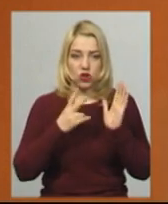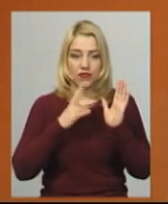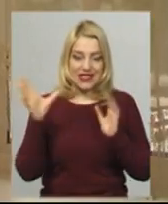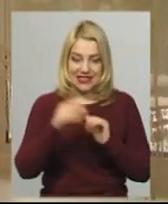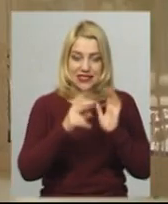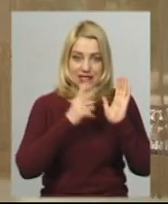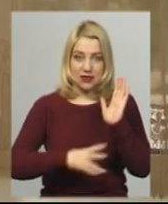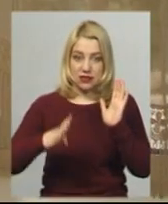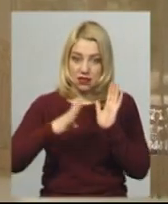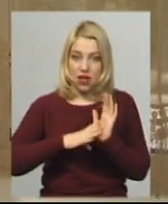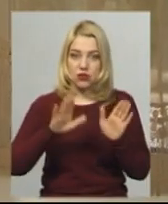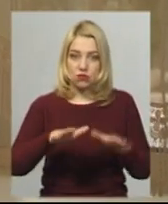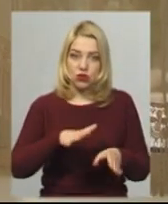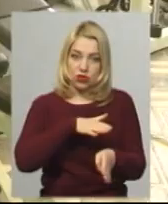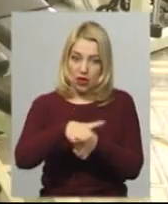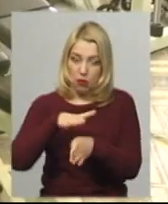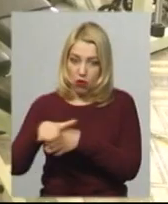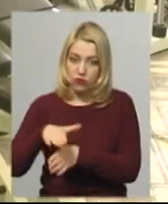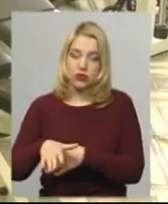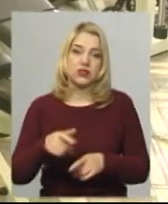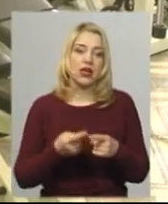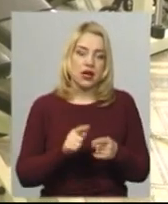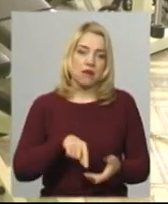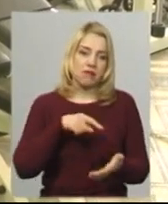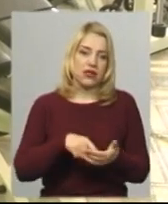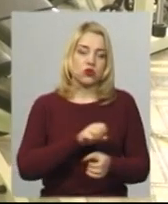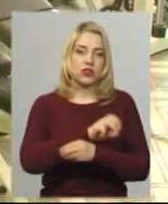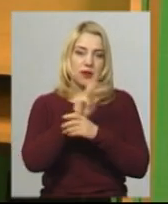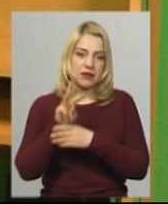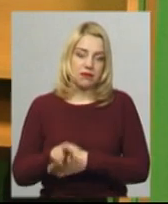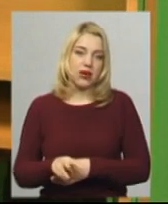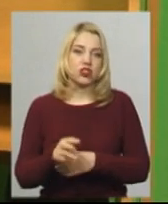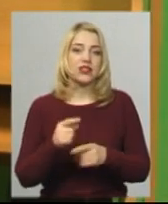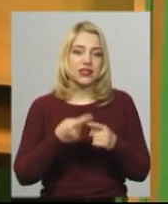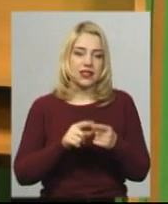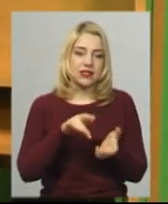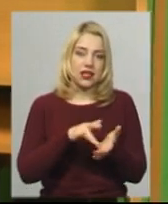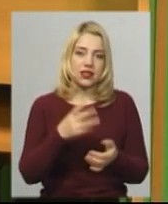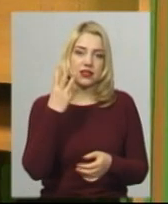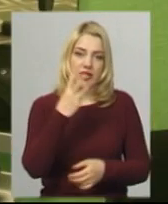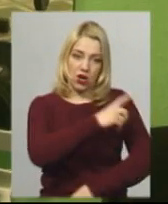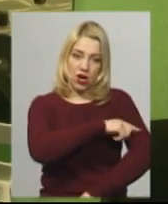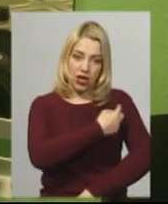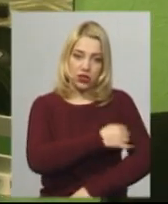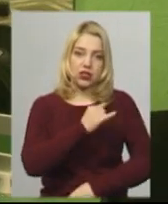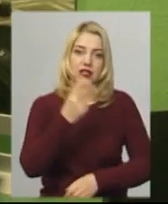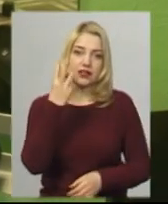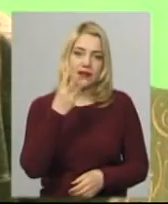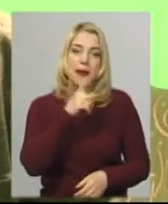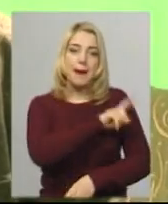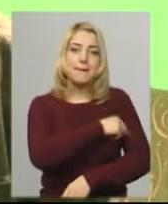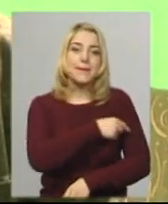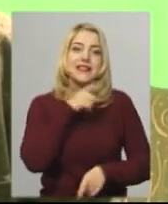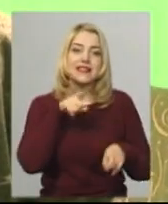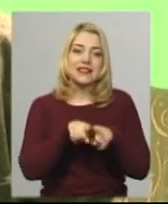місць на обсервації будуть заповнені, місто додатково забезпечить центр трьома лікарями і трьома медсестрами для цілодобового чергування, каже Андрій Гулько.